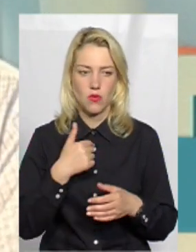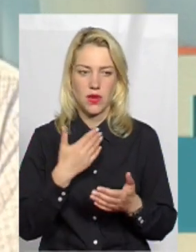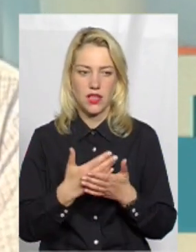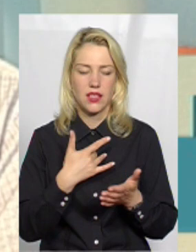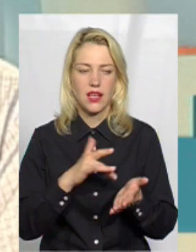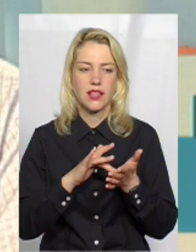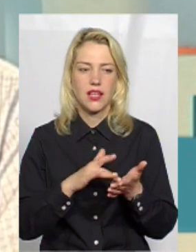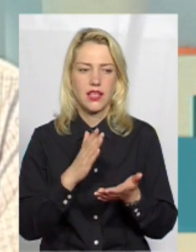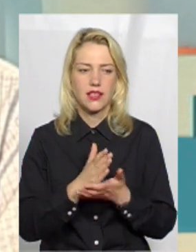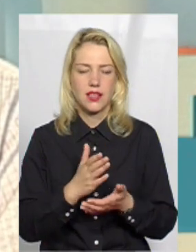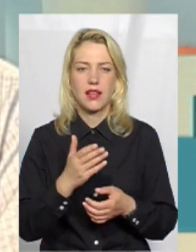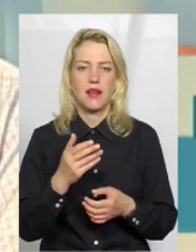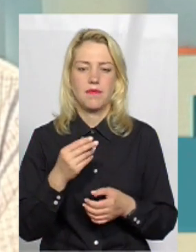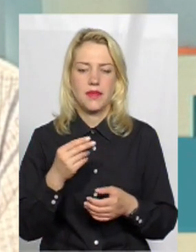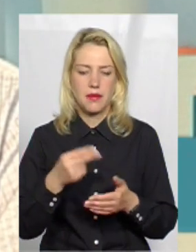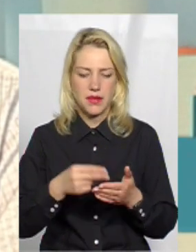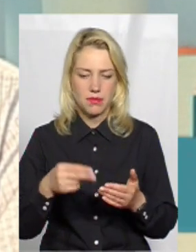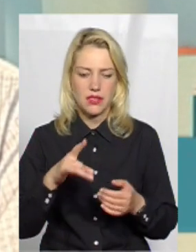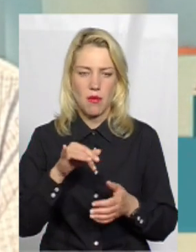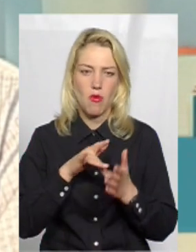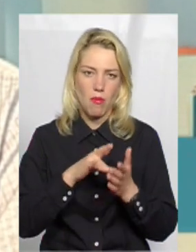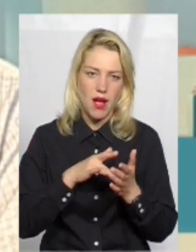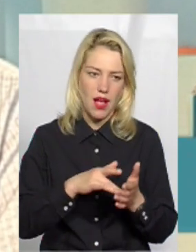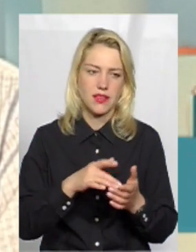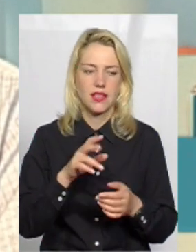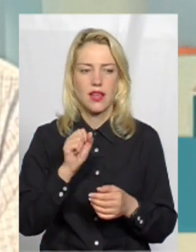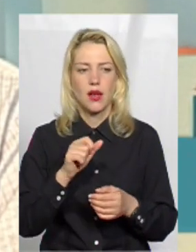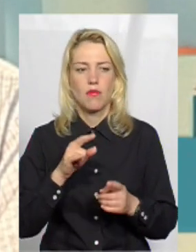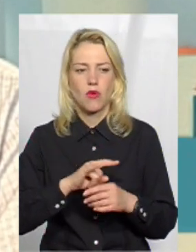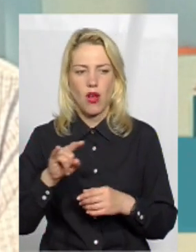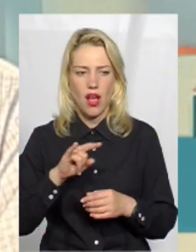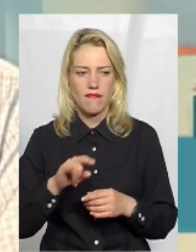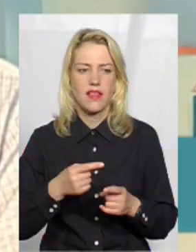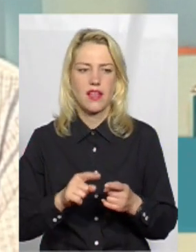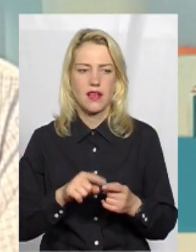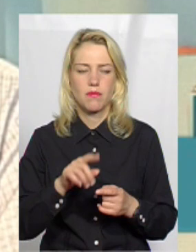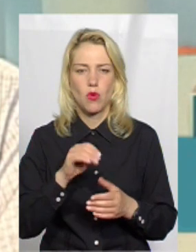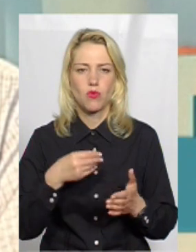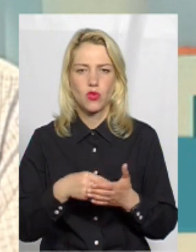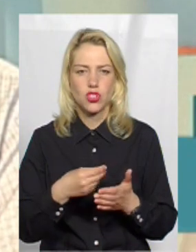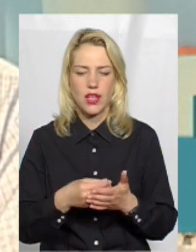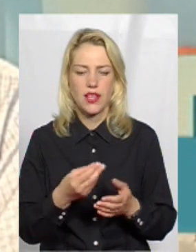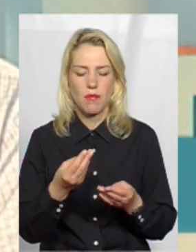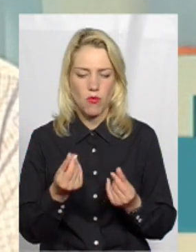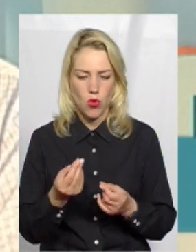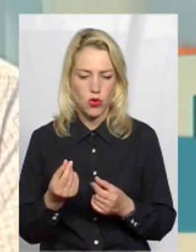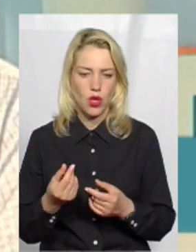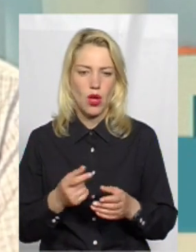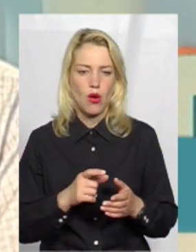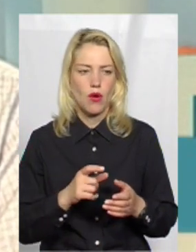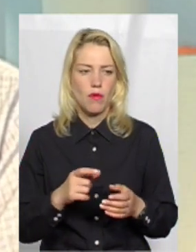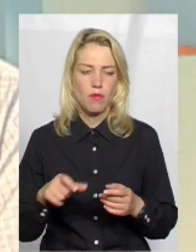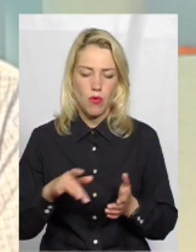теж є підписка, ось, про мандри, можливості, там, лоукост авіа, так само, бюджетні подорожі. Насправді, таких